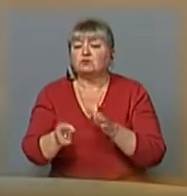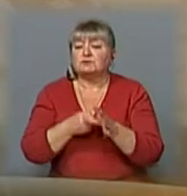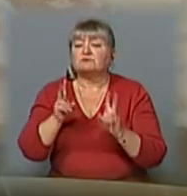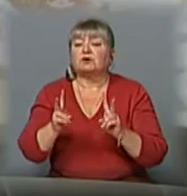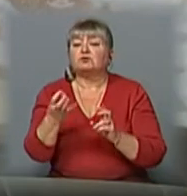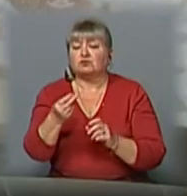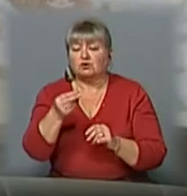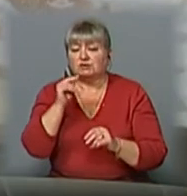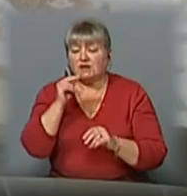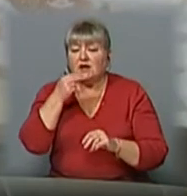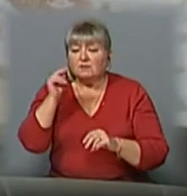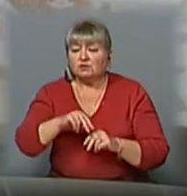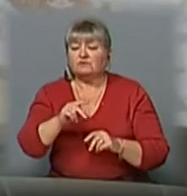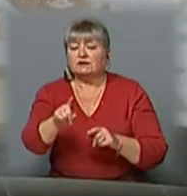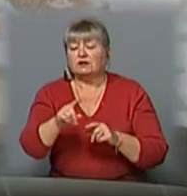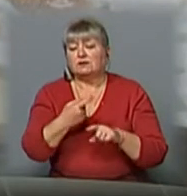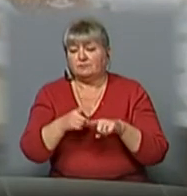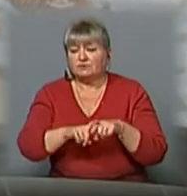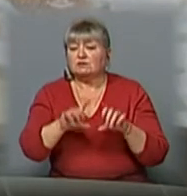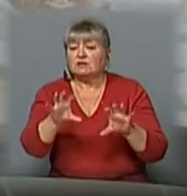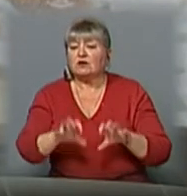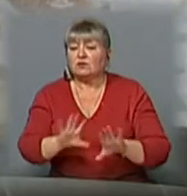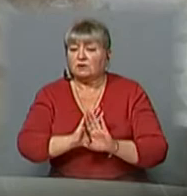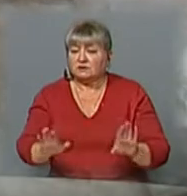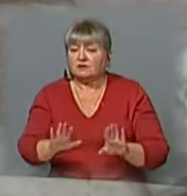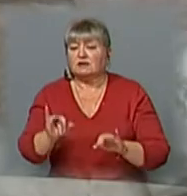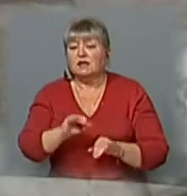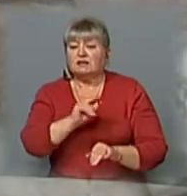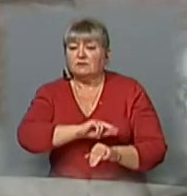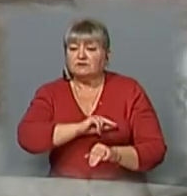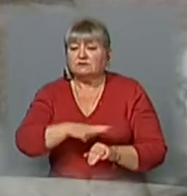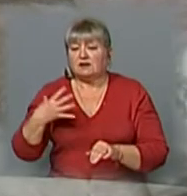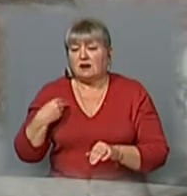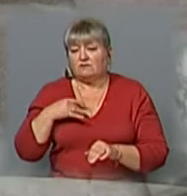спроби контрабанди. Зокрема, працівники митного поста у львівському аеропорту.